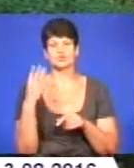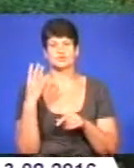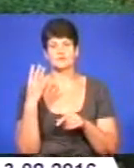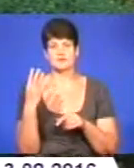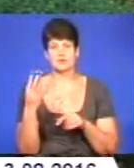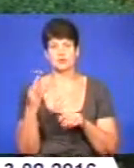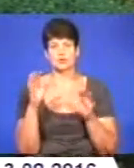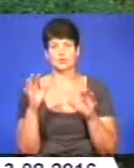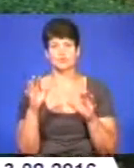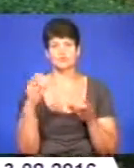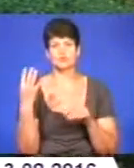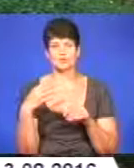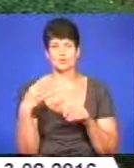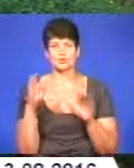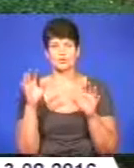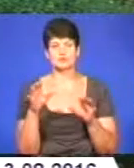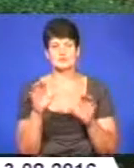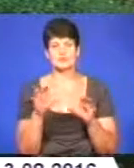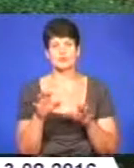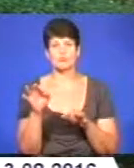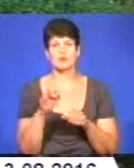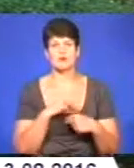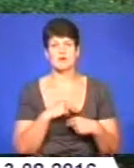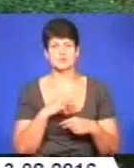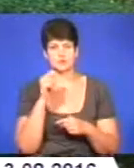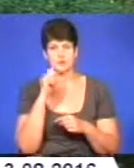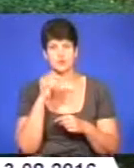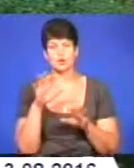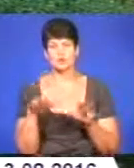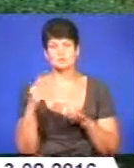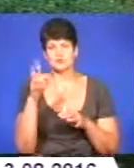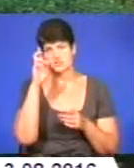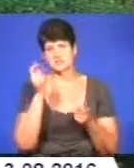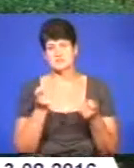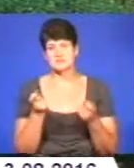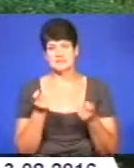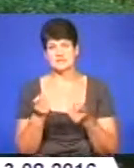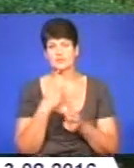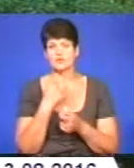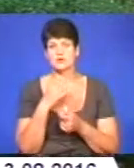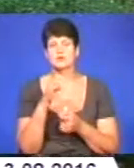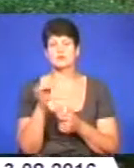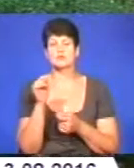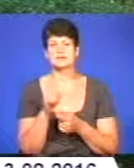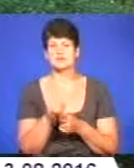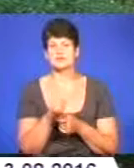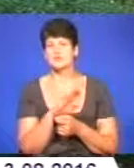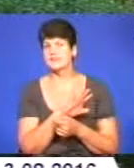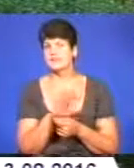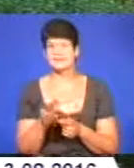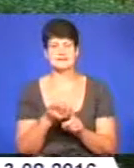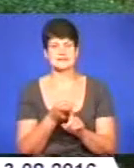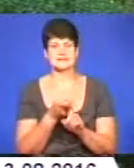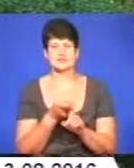Кодексу законів про працю України. Водночас голова обласної державної адміністрації заявляє про те, що незалежно